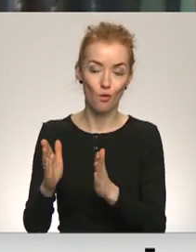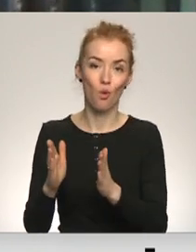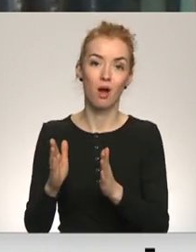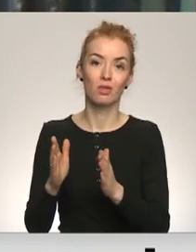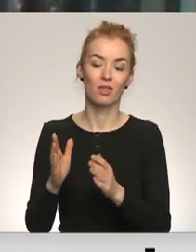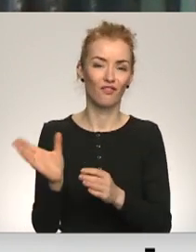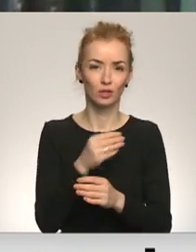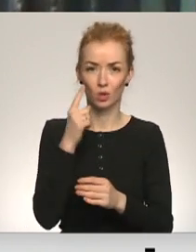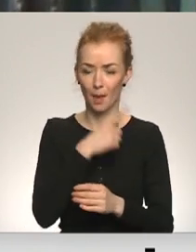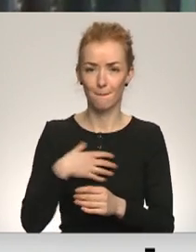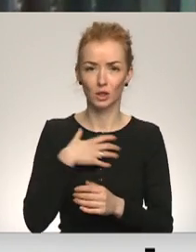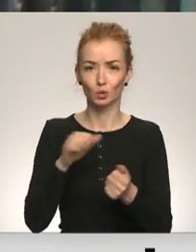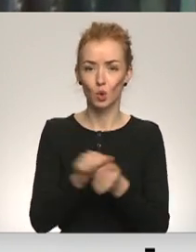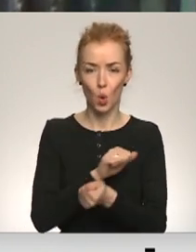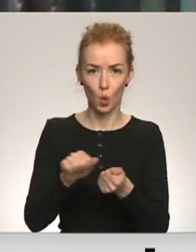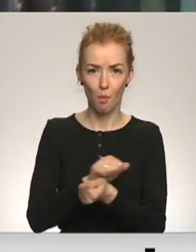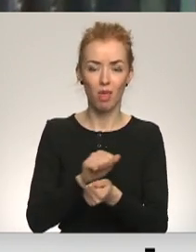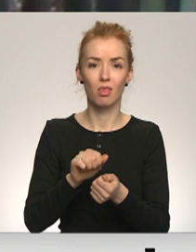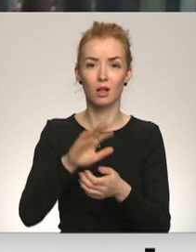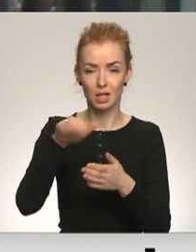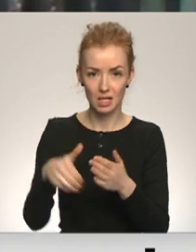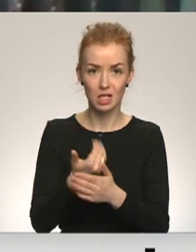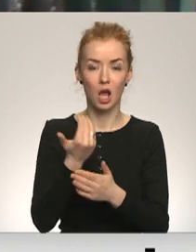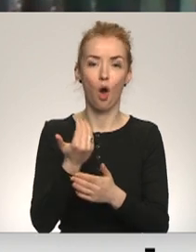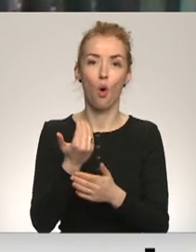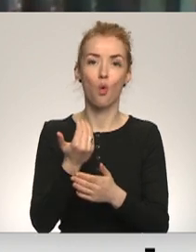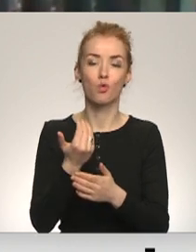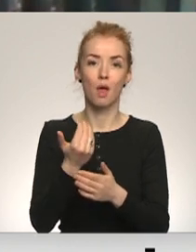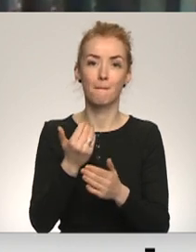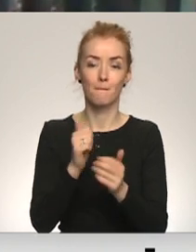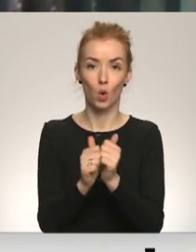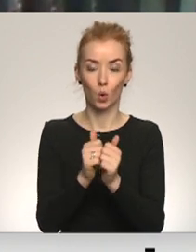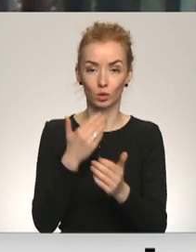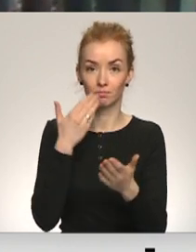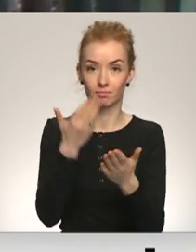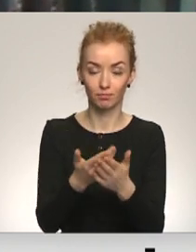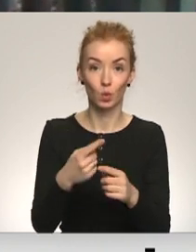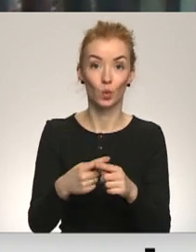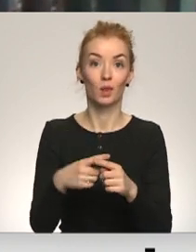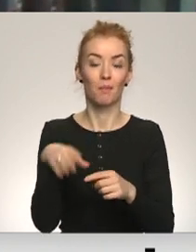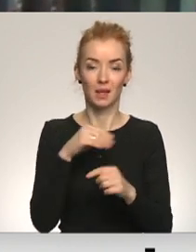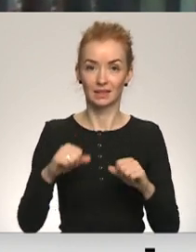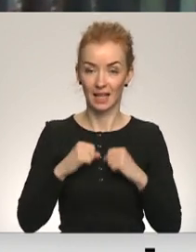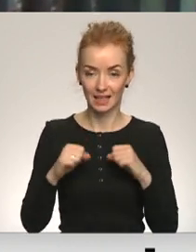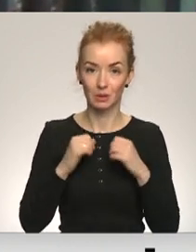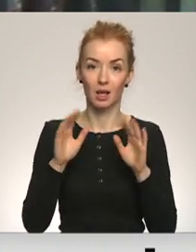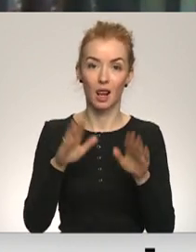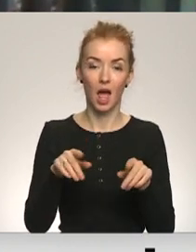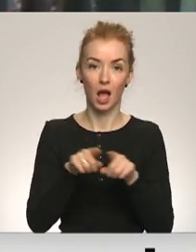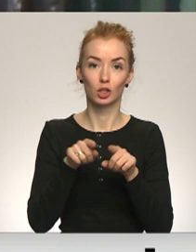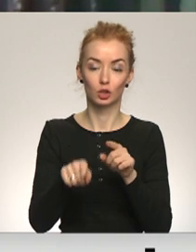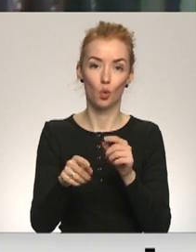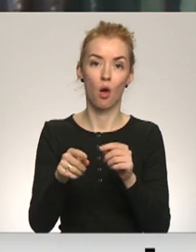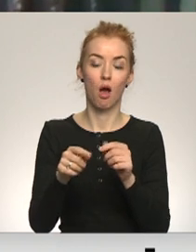visu nepieciešamo dokumentāciju jaunam starptautiskam metu konkursam. Mēs darīsim visu iespējamo, lai mēs šo metu